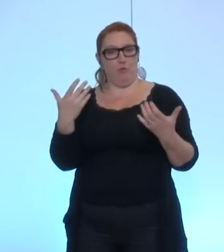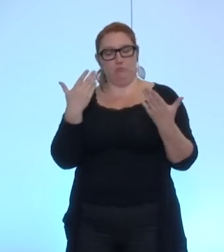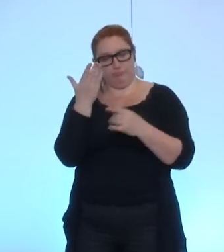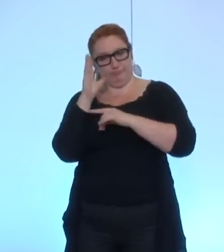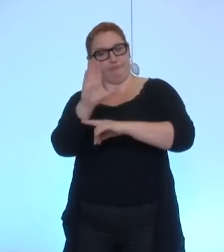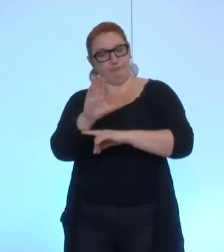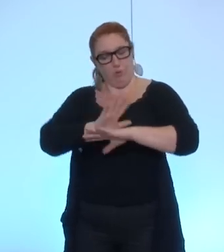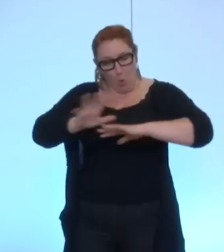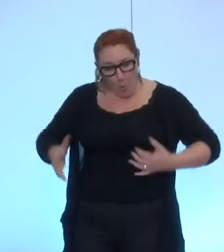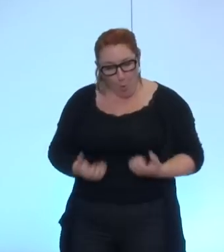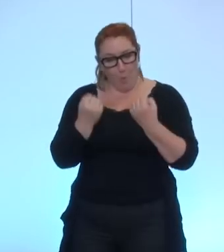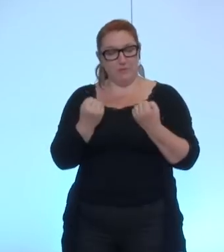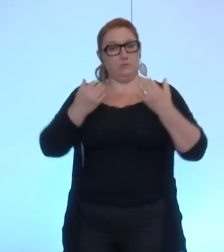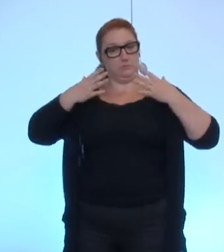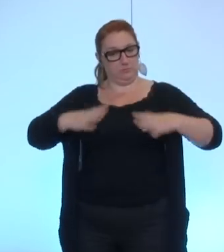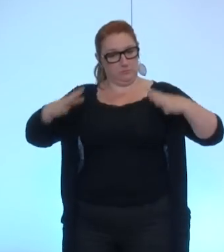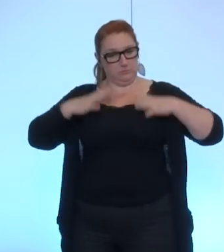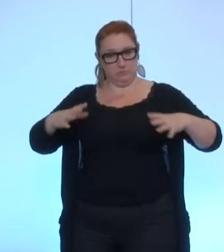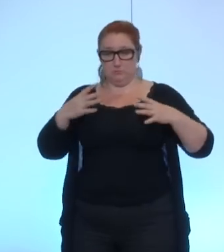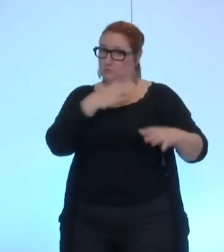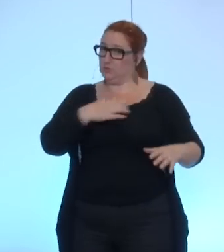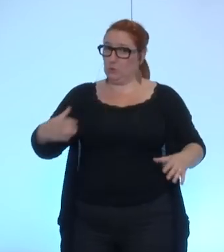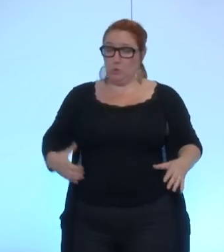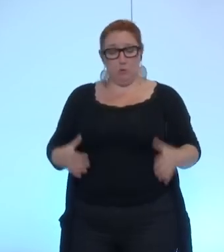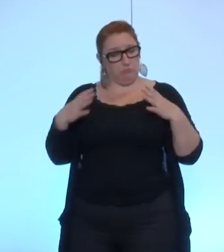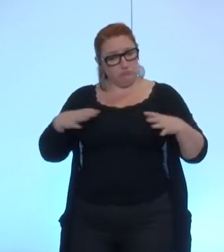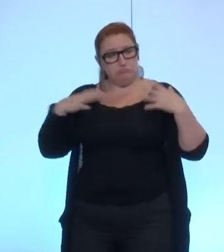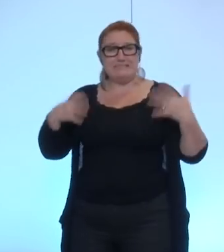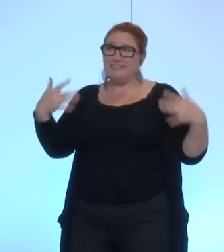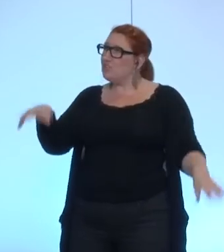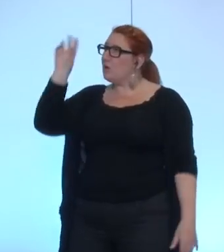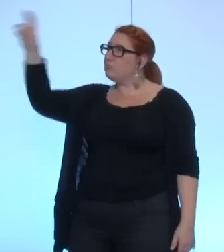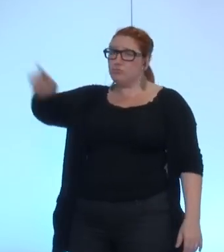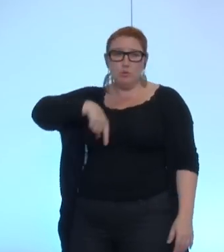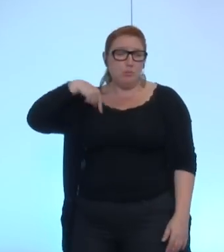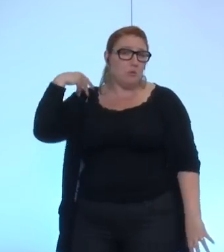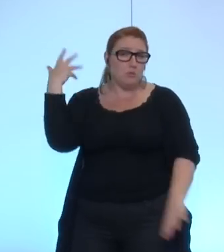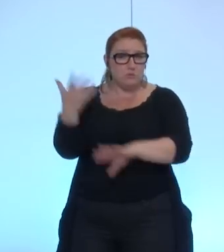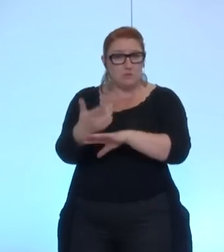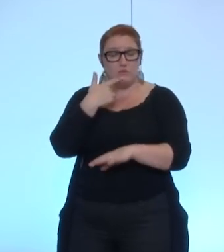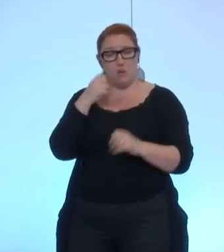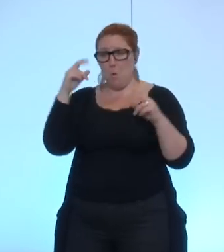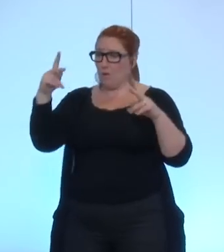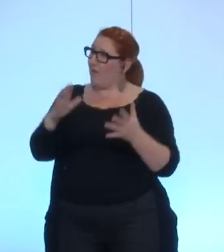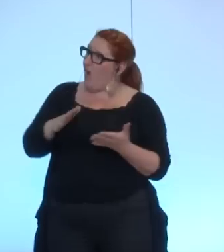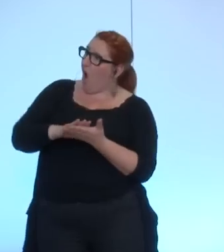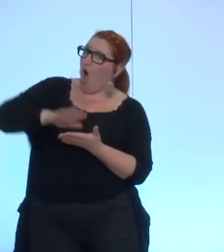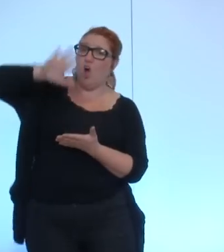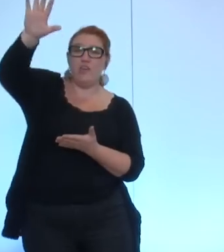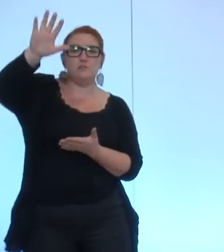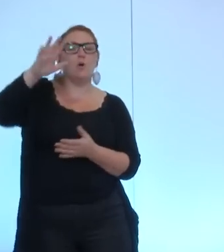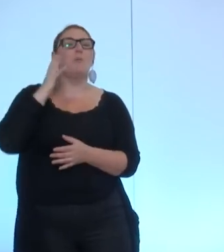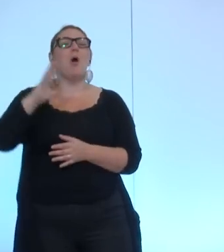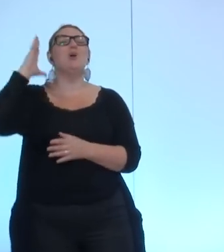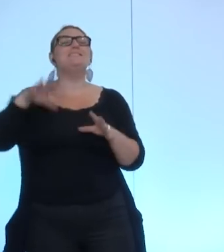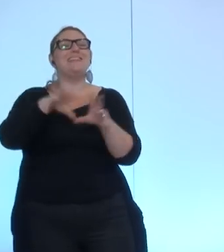'il y avait là une compétence qui n'était pas du ressort de la compétence de la ville qui était déjà transférée et que donc nous assumons les engagements qui avaient été pris par l